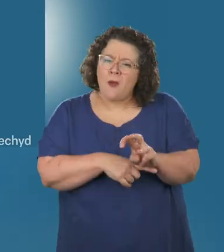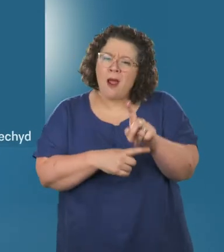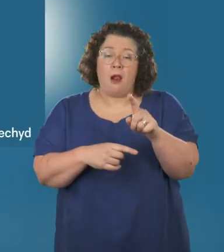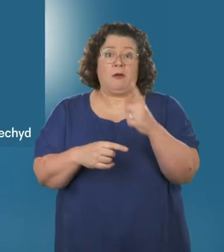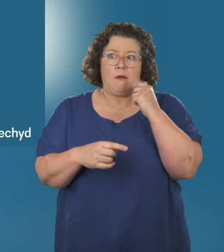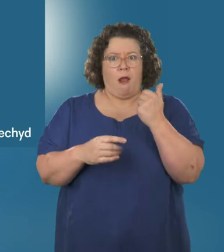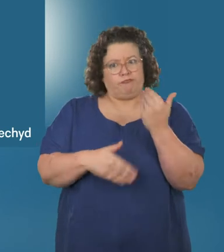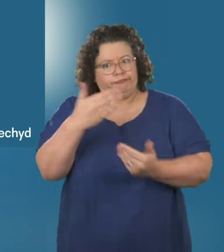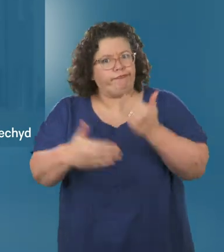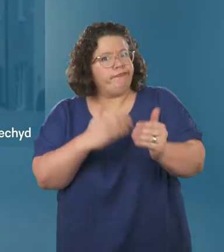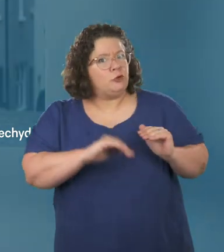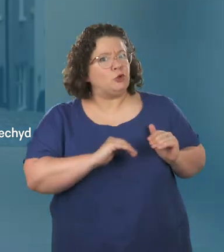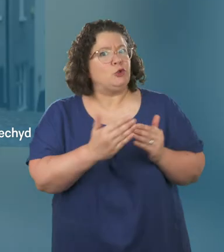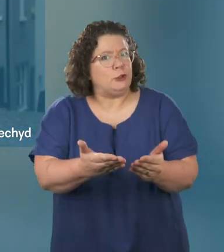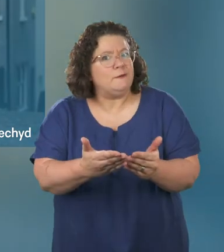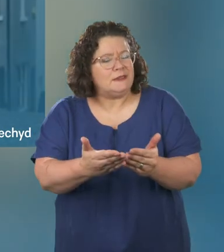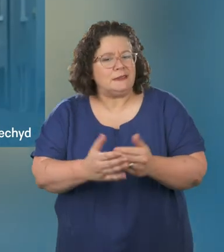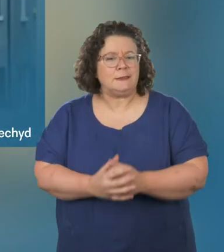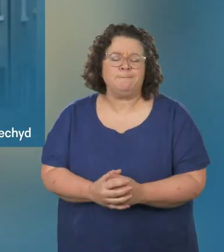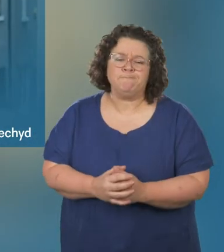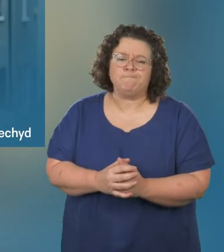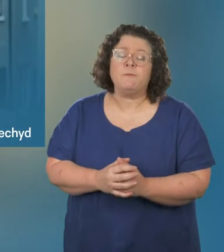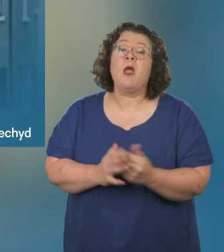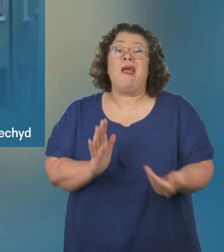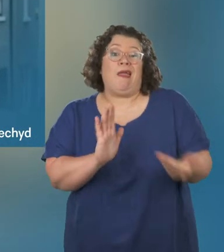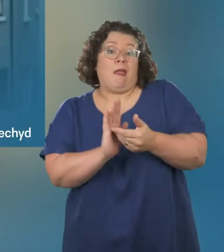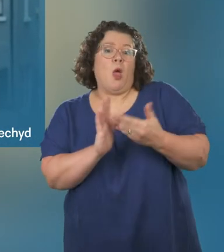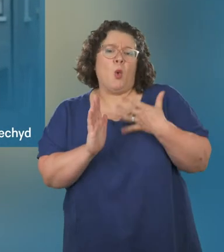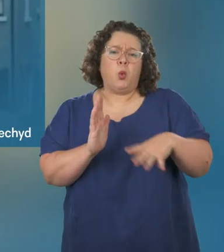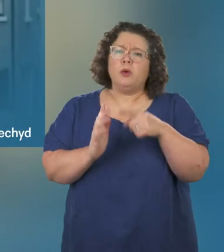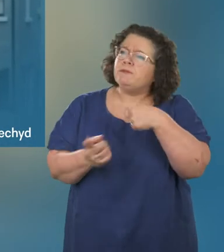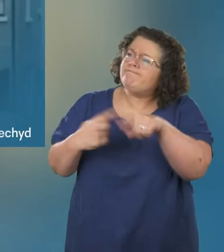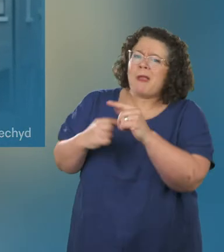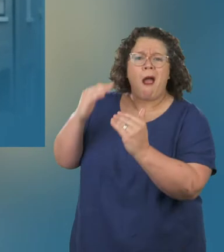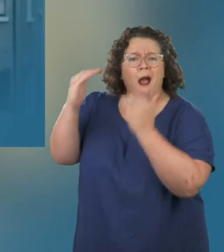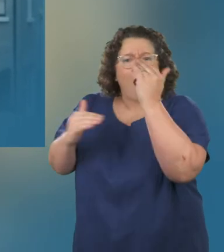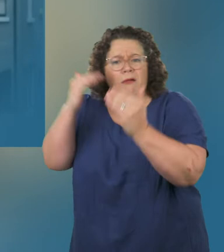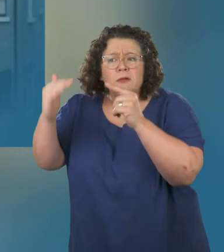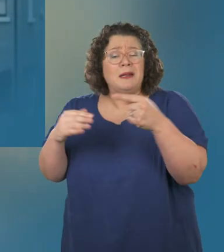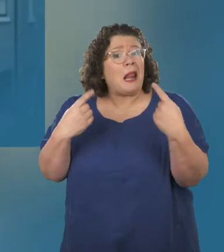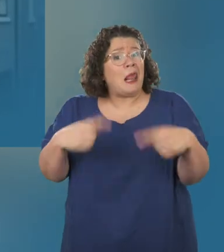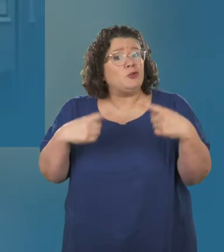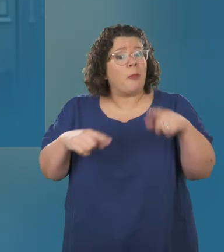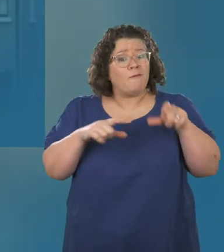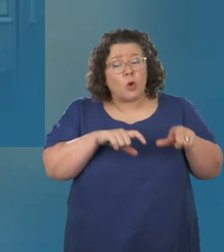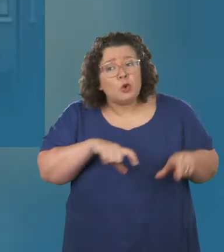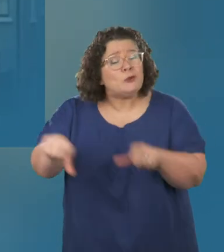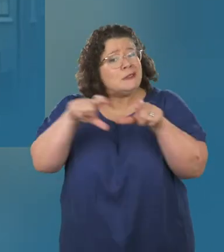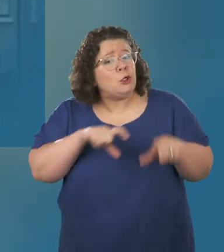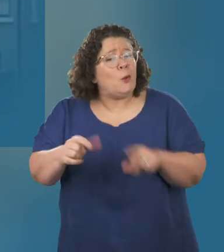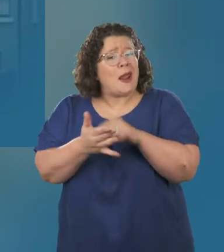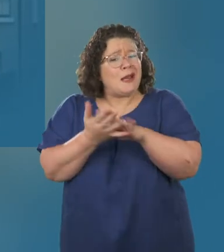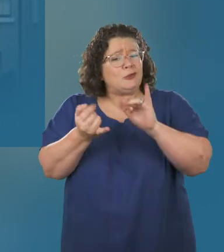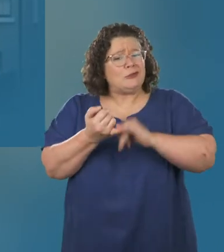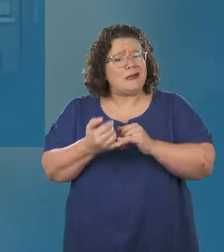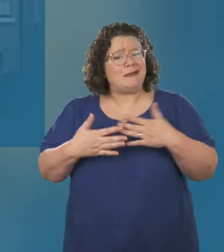Rydym ni hefyd i sicrhau bod oedolion sydd â hawl i ofal eichyd parhaus y gwasanaeth iechyd yn gallu defneddio